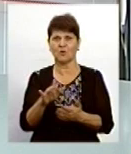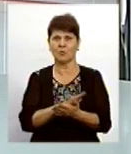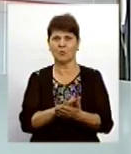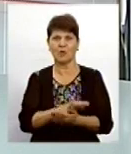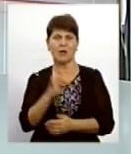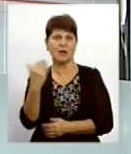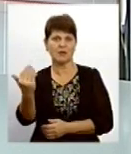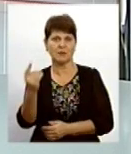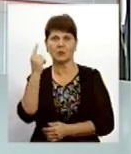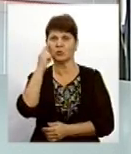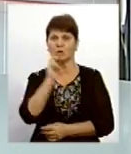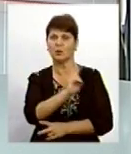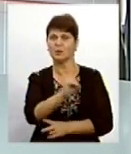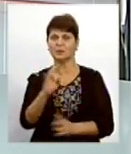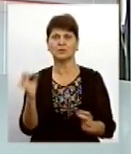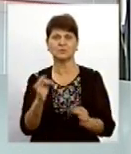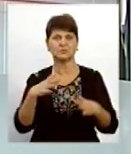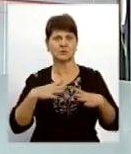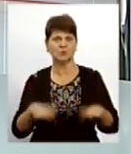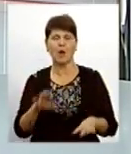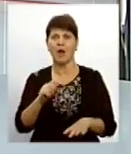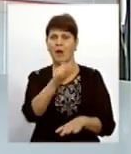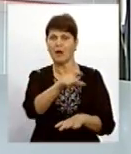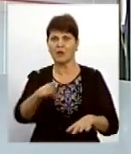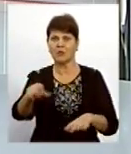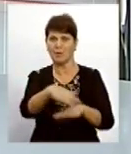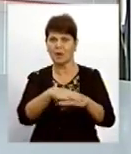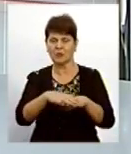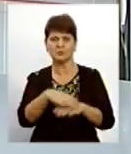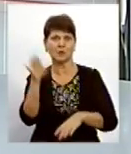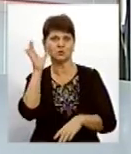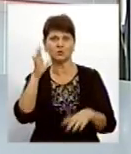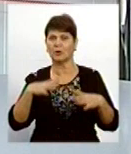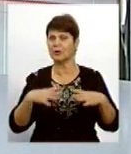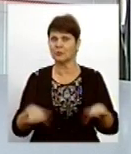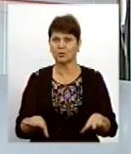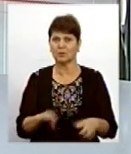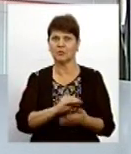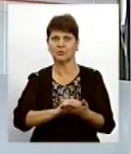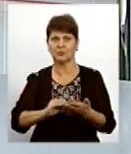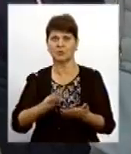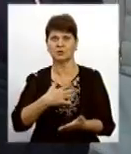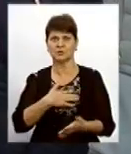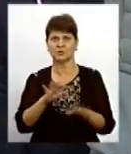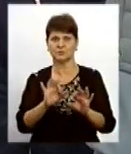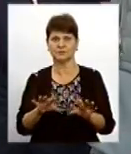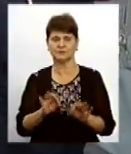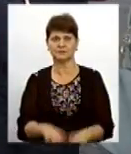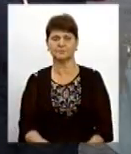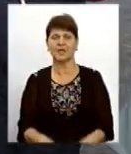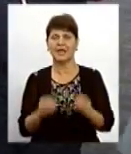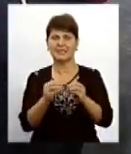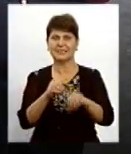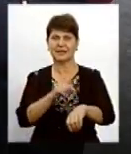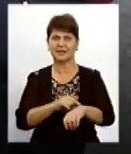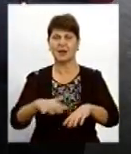ніхто не цікавився, а громадських слухань не проводили. Тему продовжить Вікторія Гельман. Десята